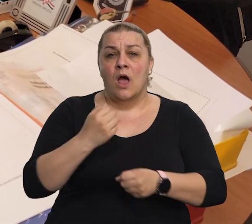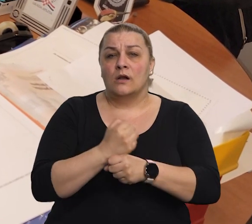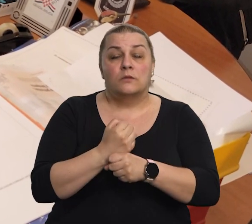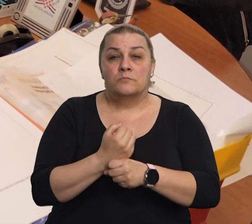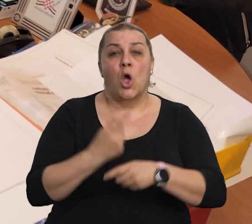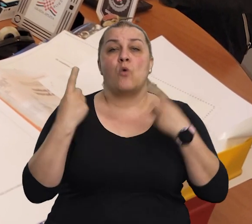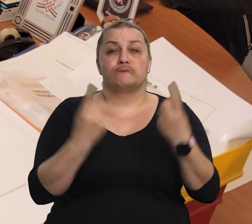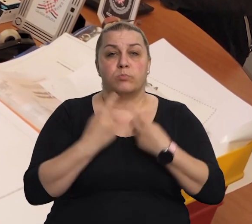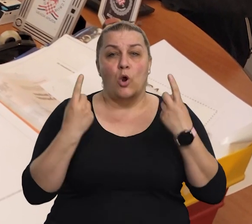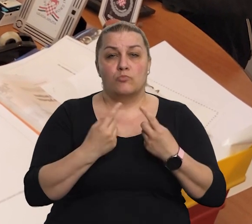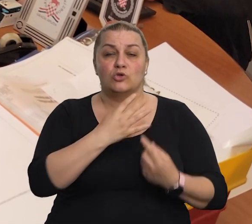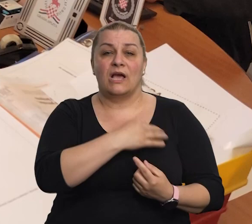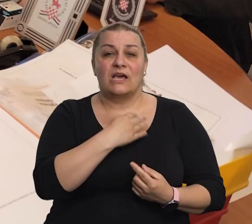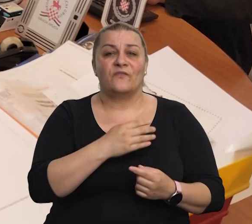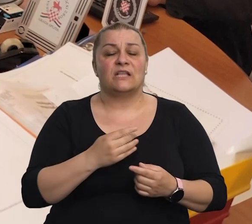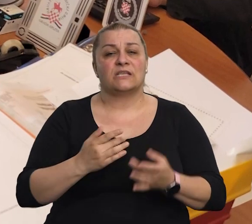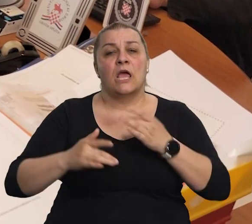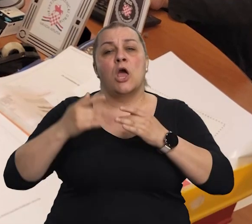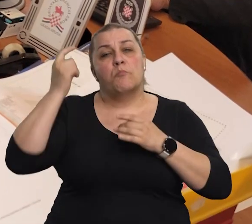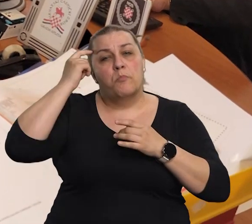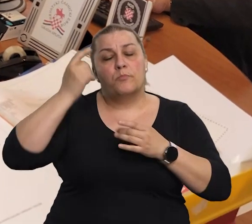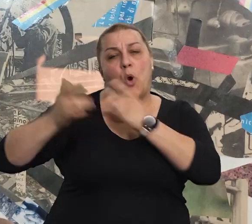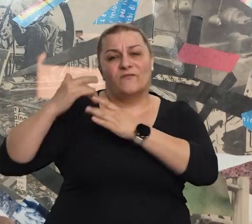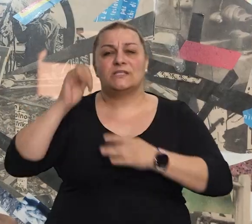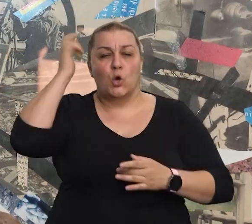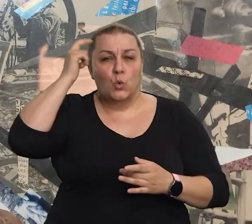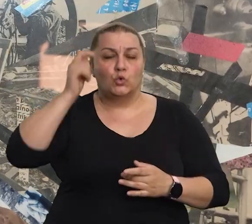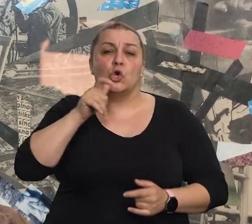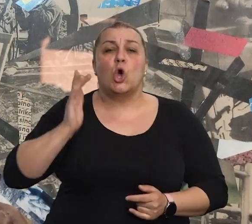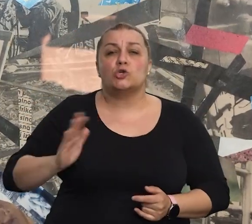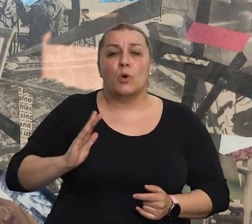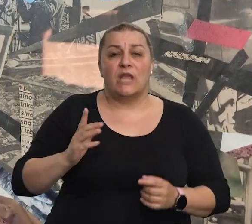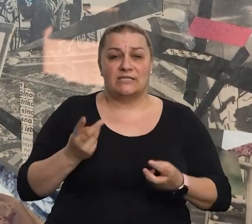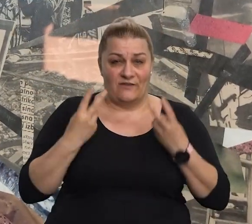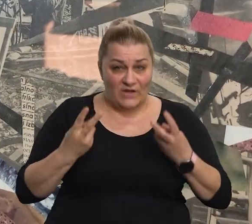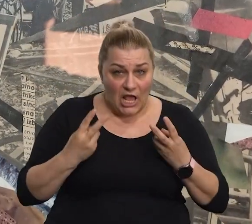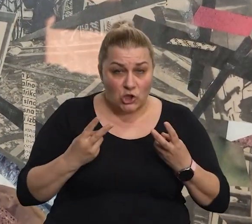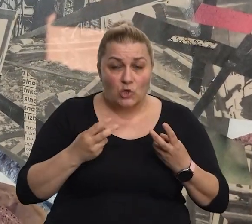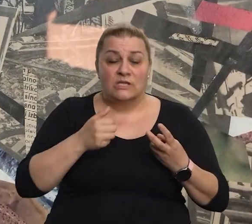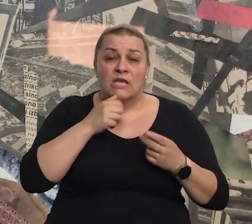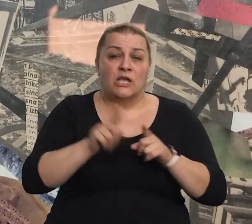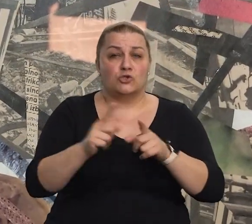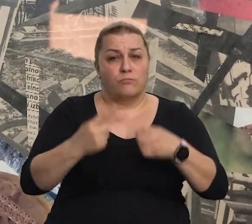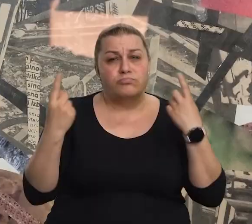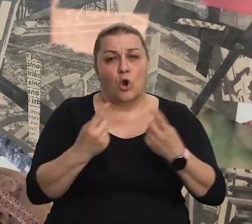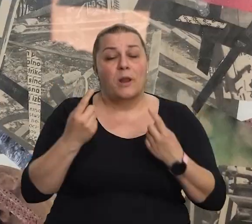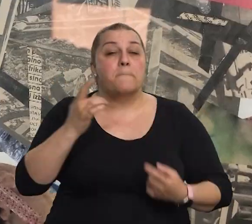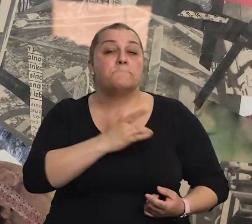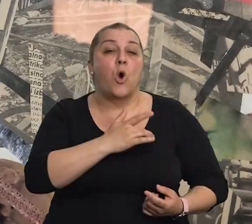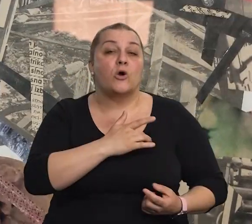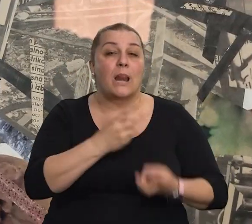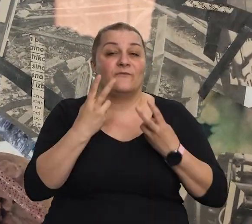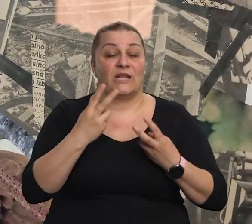promicanjem hrvatskih nacionalnih povijesnih kulturnih gospodarskih vrednota te promicanjem i oplemenjivanjem moralnih vrednota